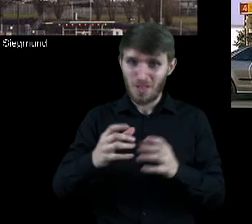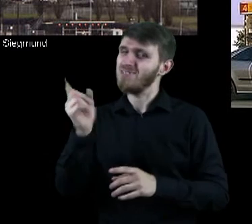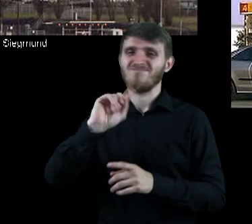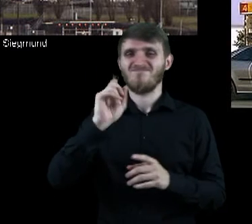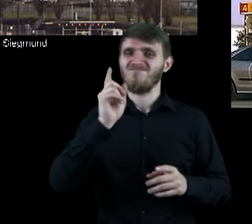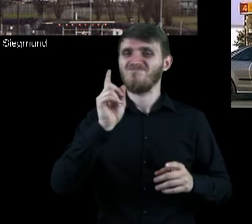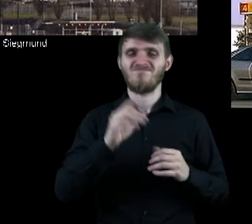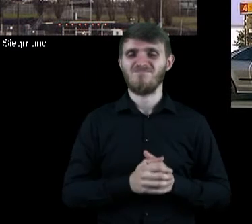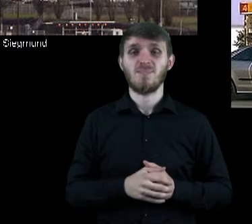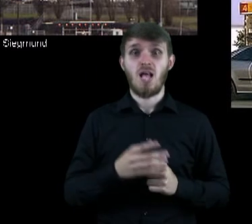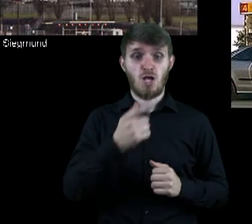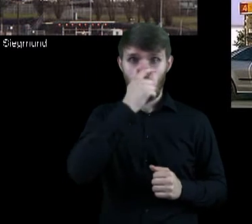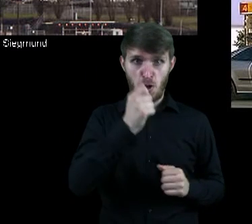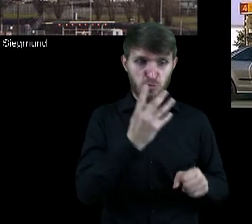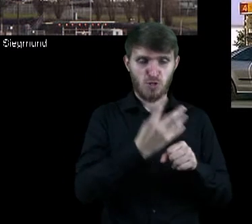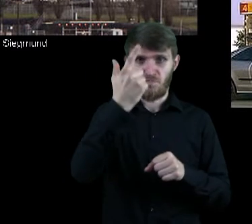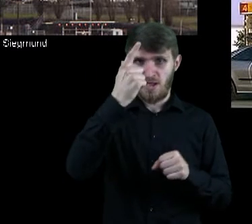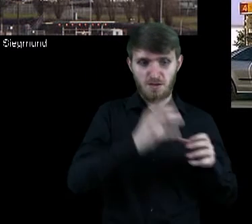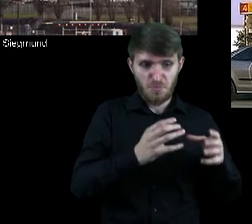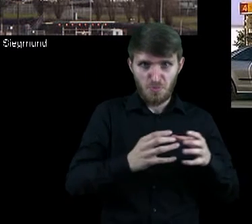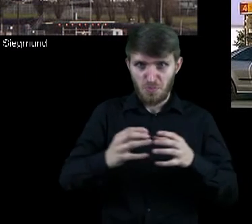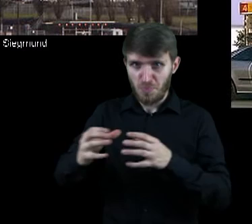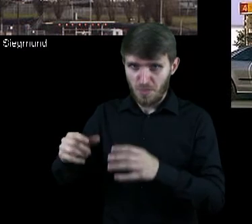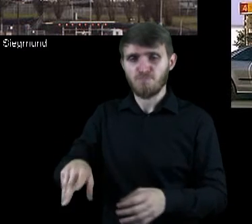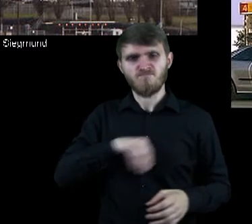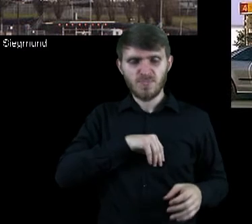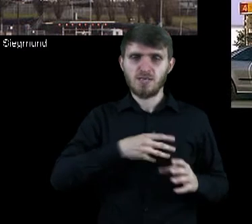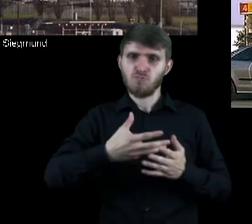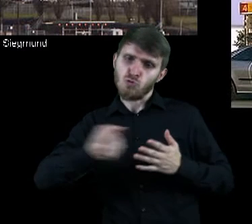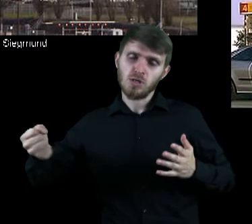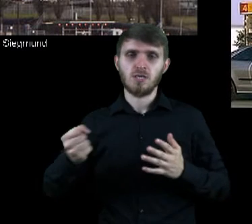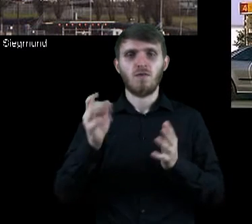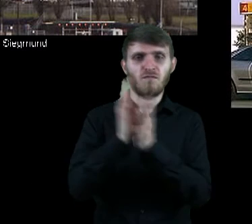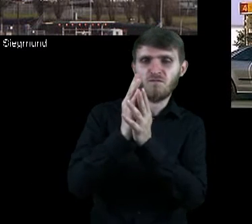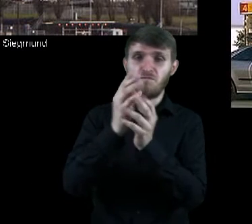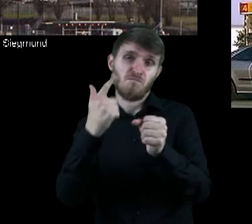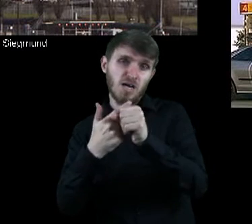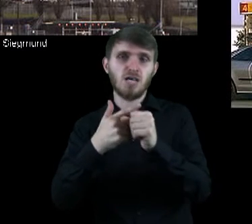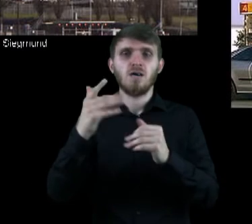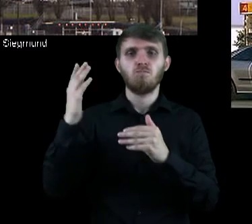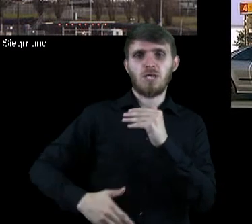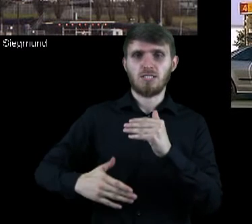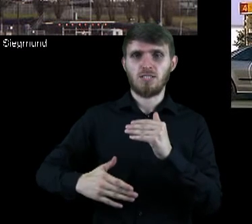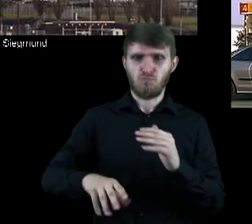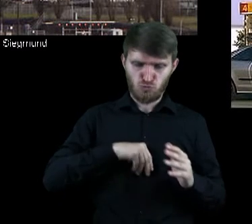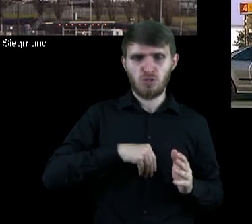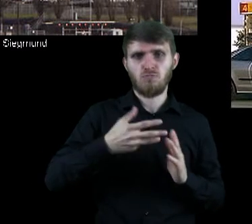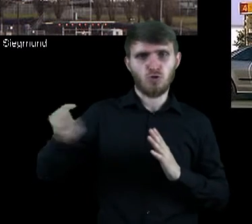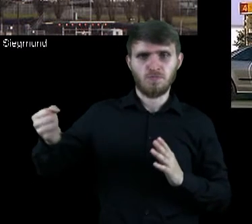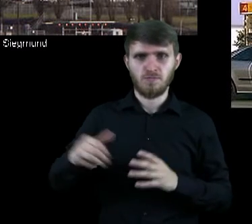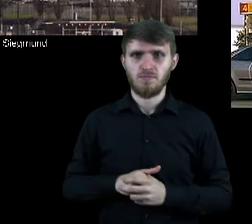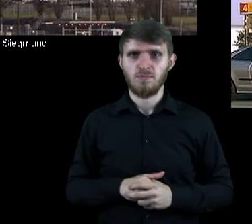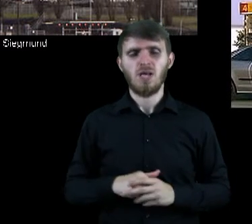galony ropy dają 42 galony benzyny. Z 42 galonów ropy naftowej da się uzyskać tylko 19 lub